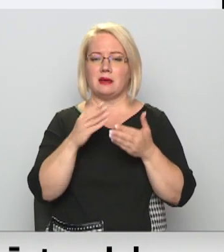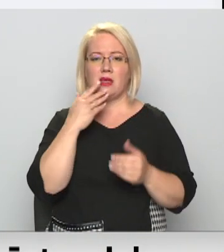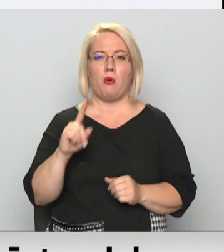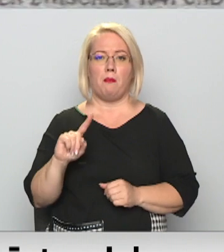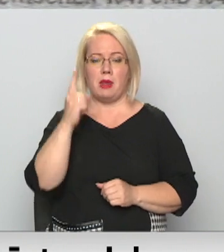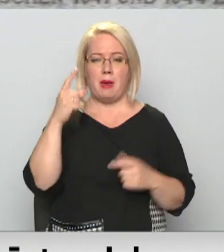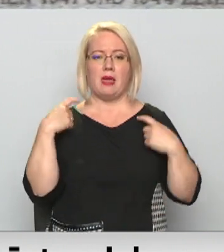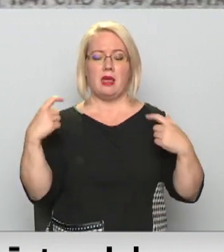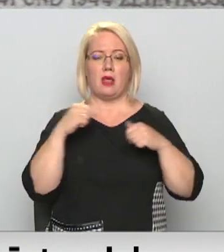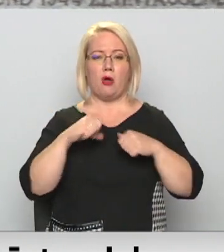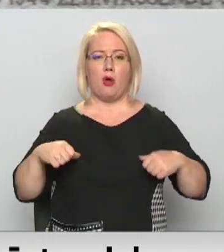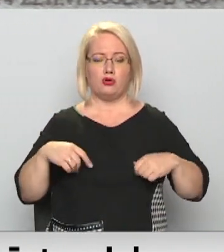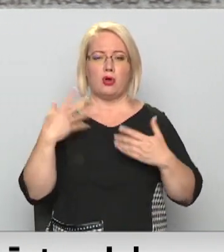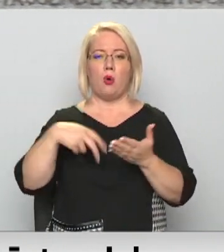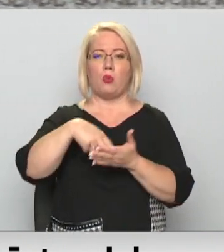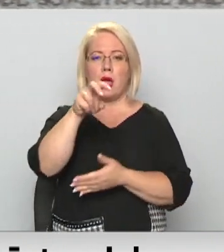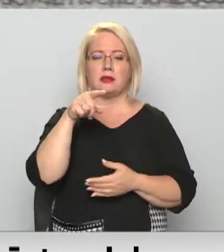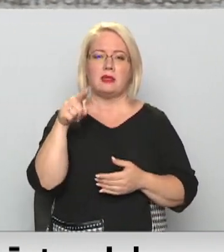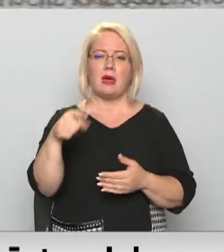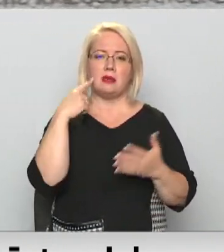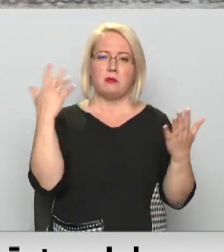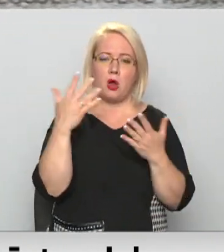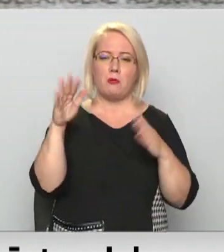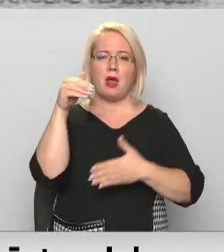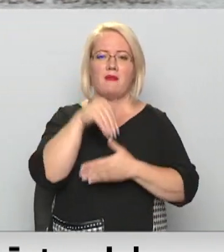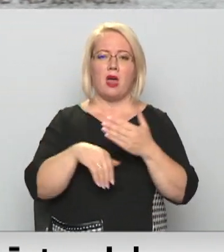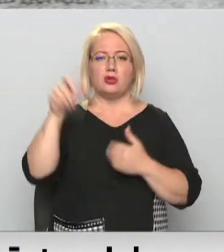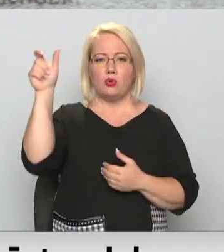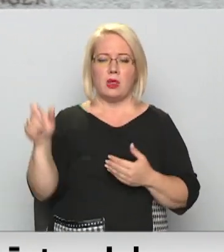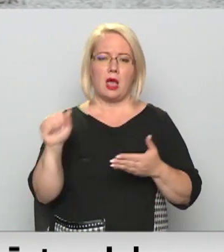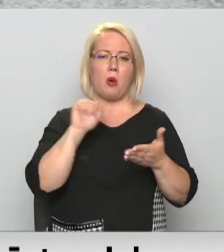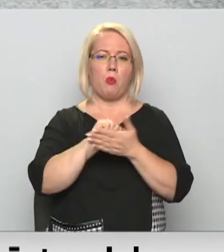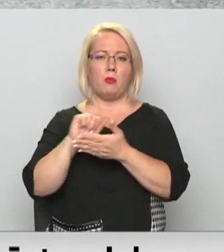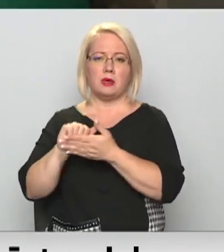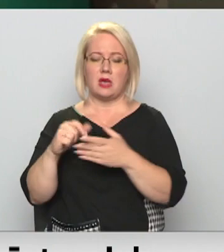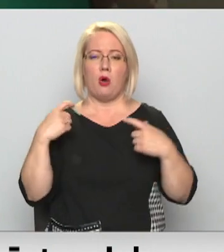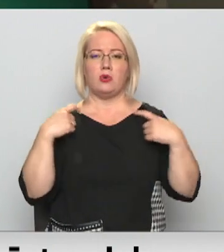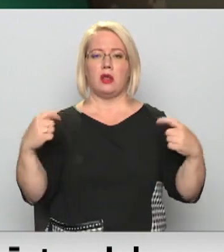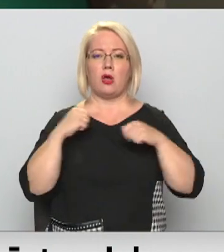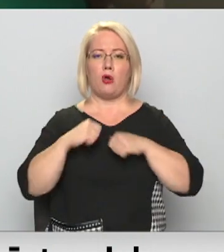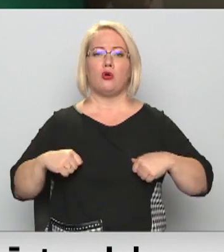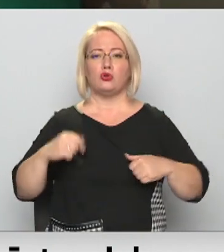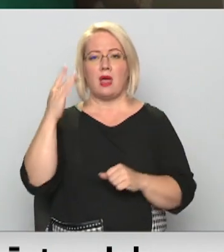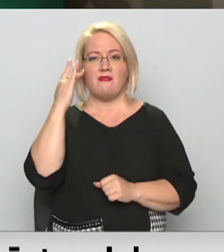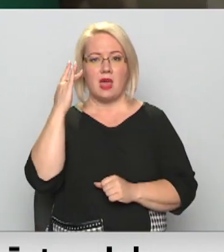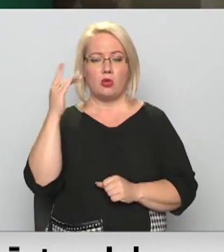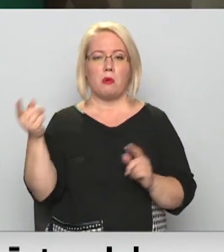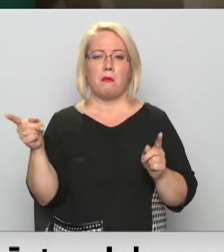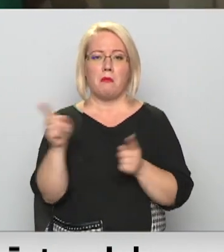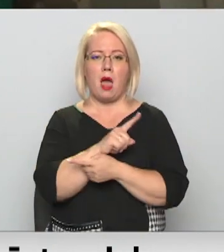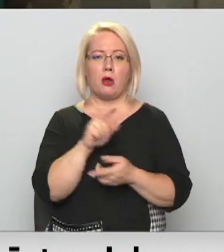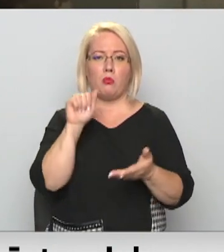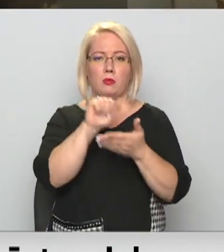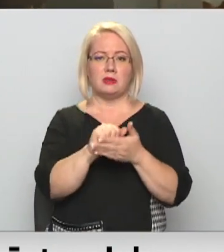Ģenerāla konsuls jau agrāk rakstīs šādas pārdomas par vēsturnieka publikācijām, un Ģenerāla konsula viedoklis pārpublicēs arī